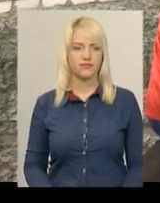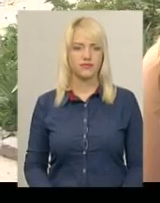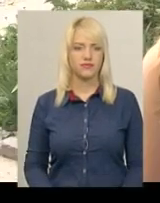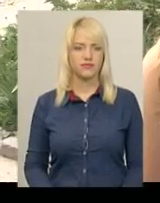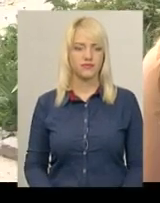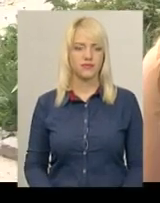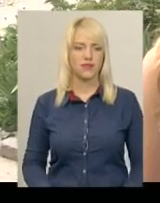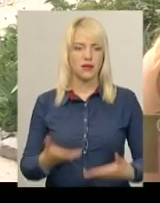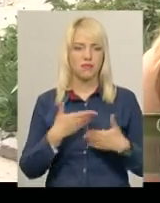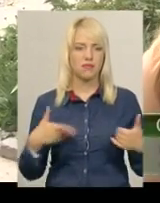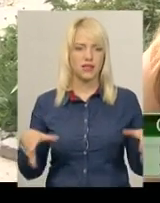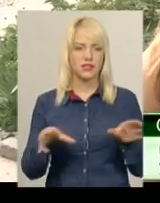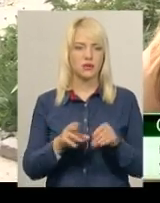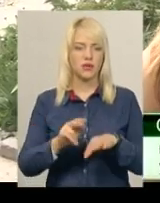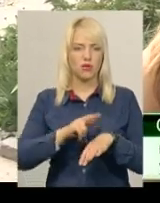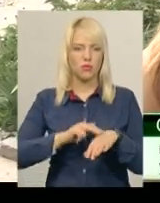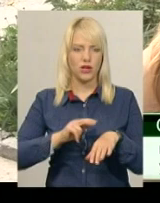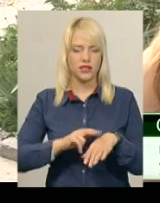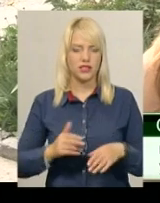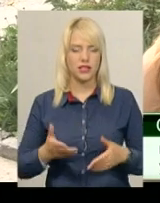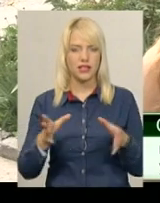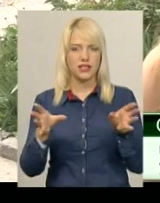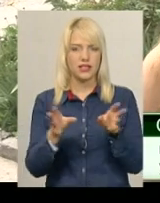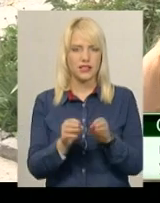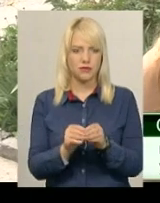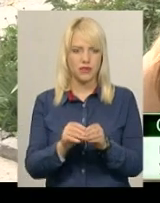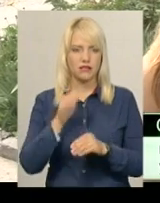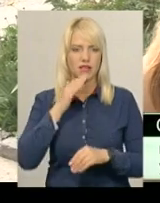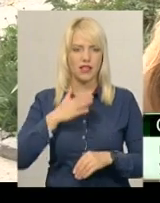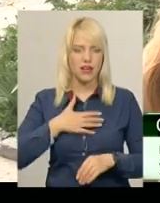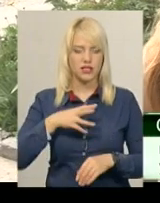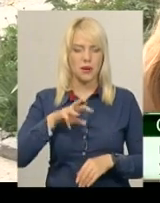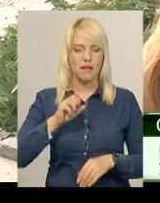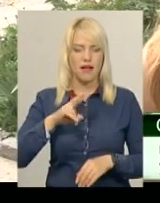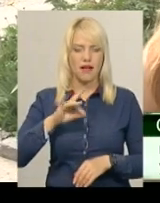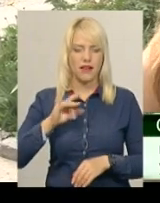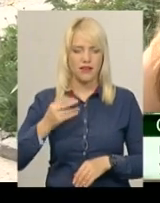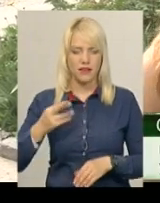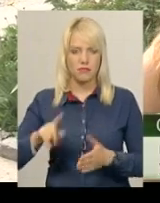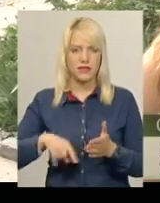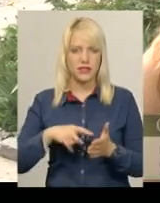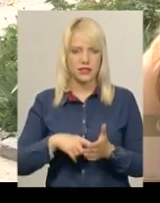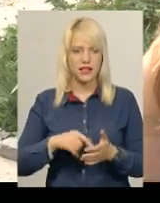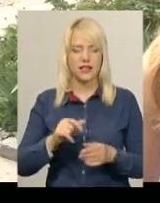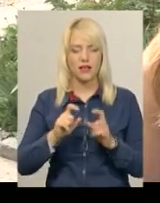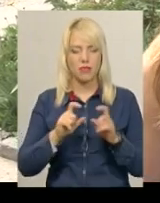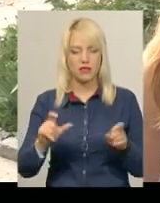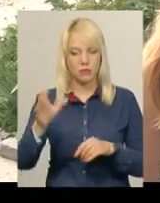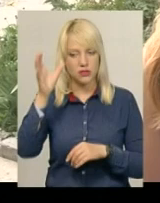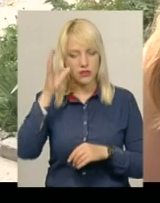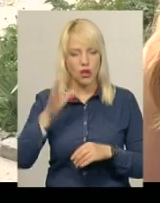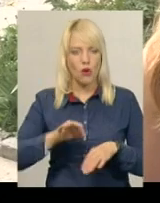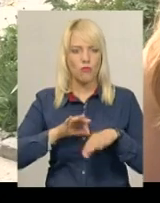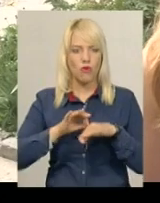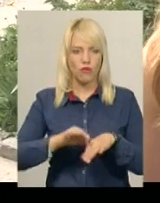Ми спільно з поліцією і спільно з нашою мерією міста, з департаментом освіти, взагалі проводимо такого